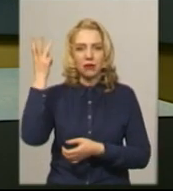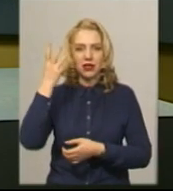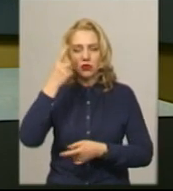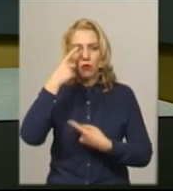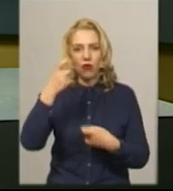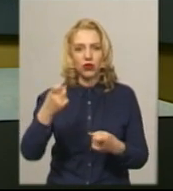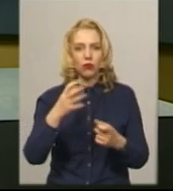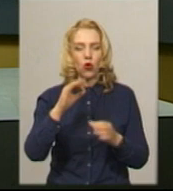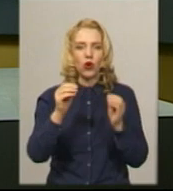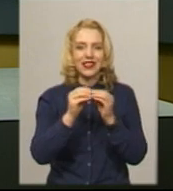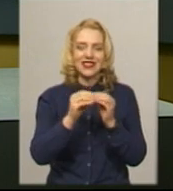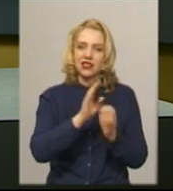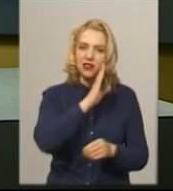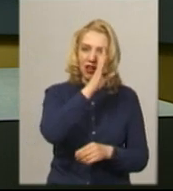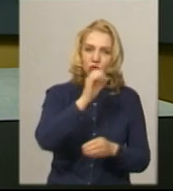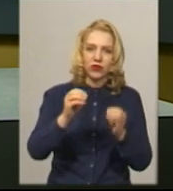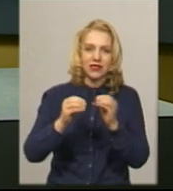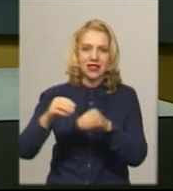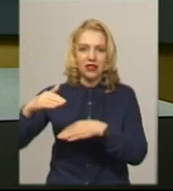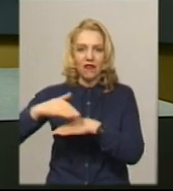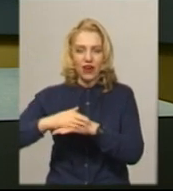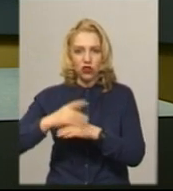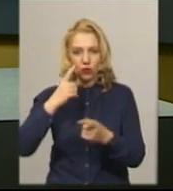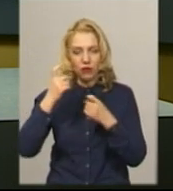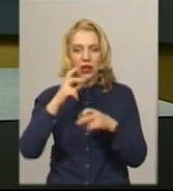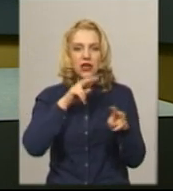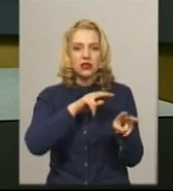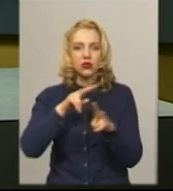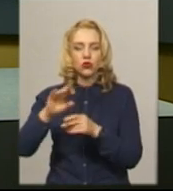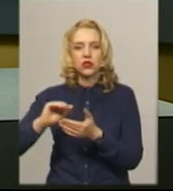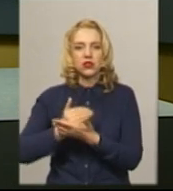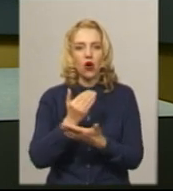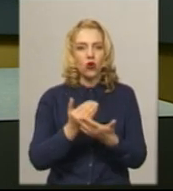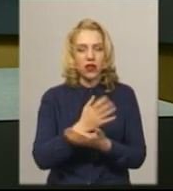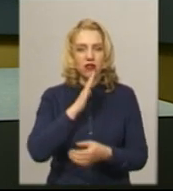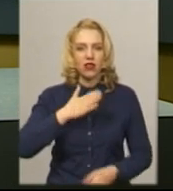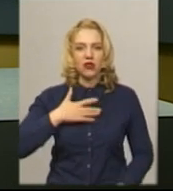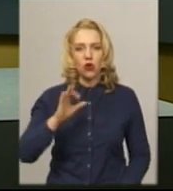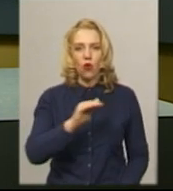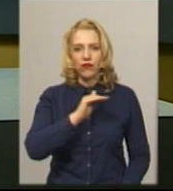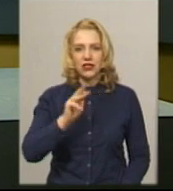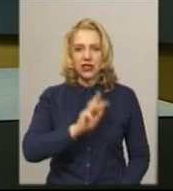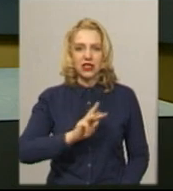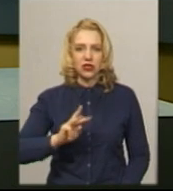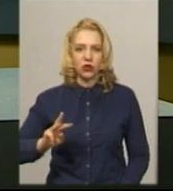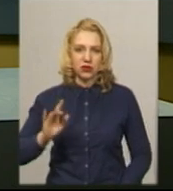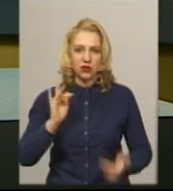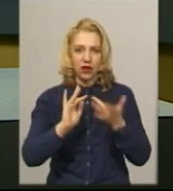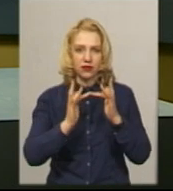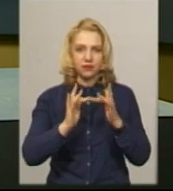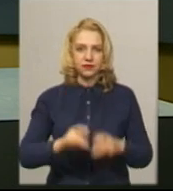повідомляє о 10 ранку та 10 вечора. Слідкуйте за оновленнями на наших офіційних сторінках у соцмережах.